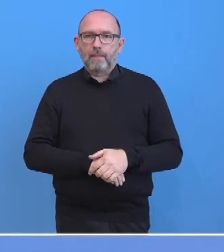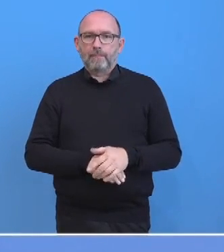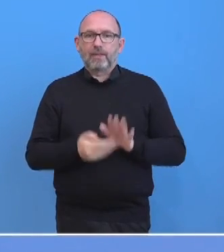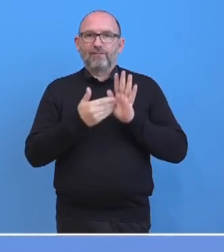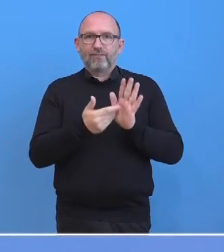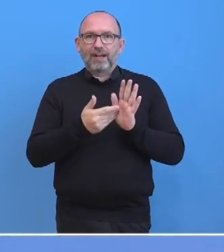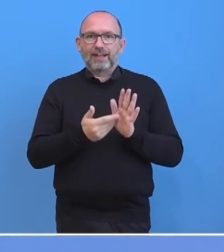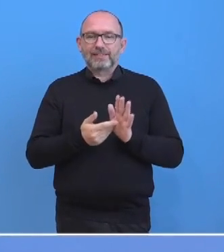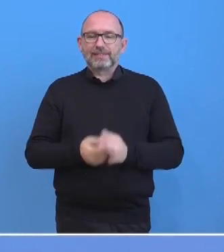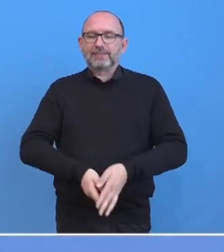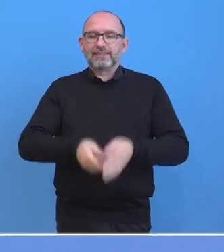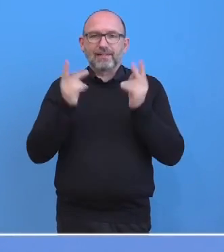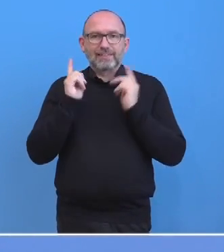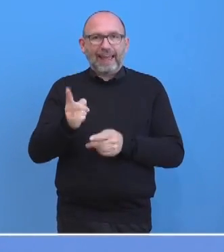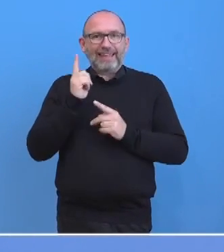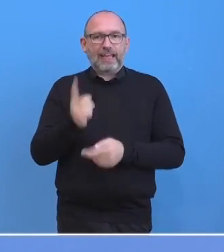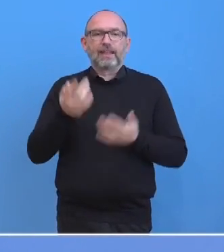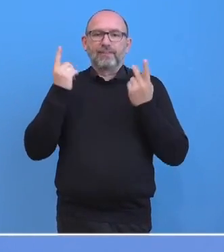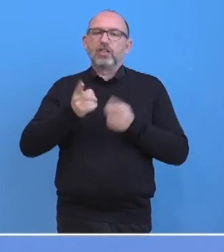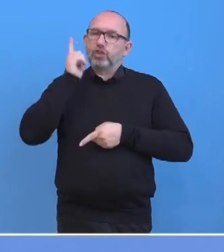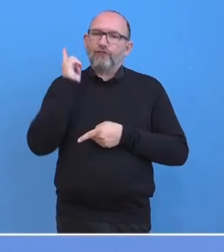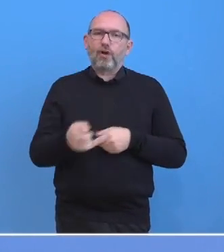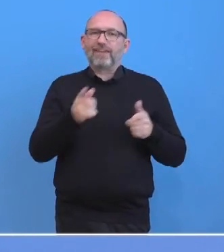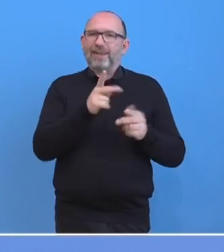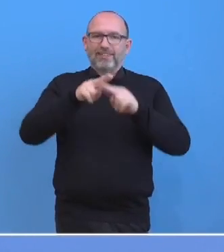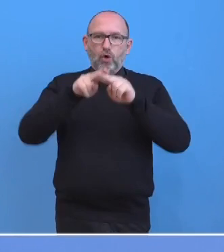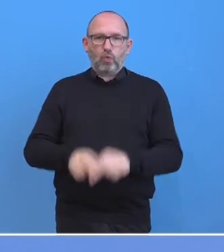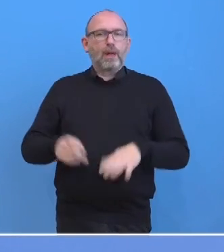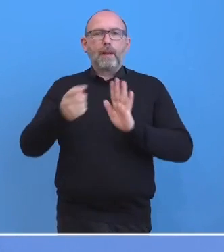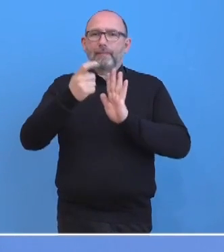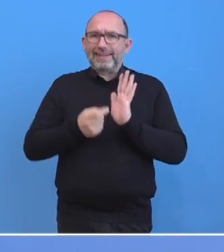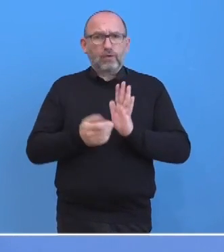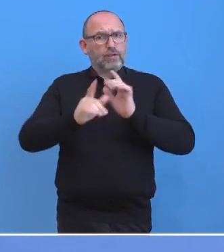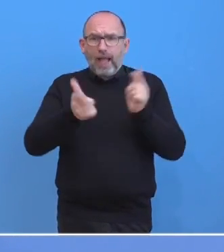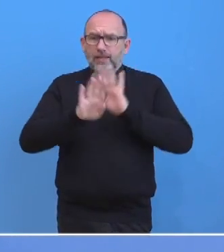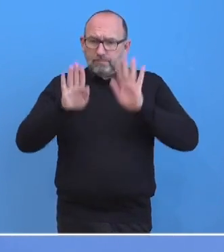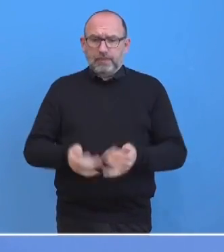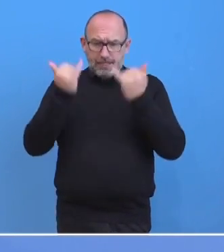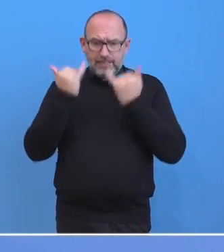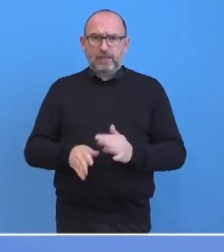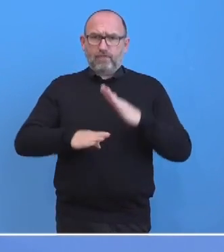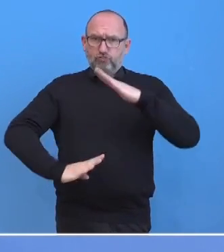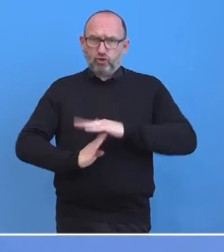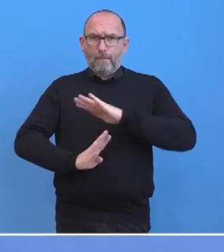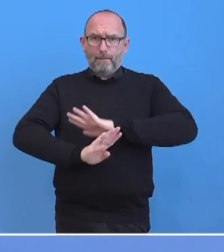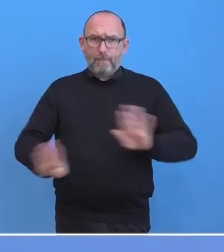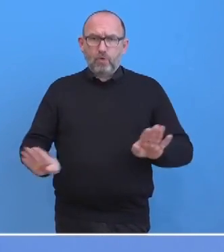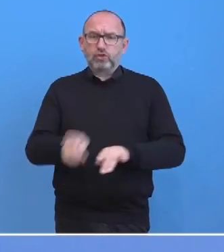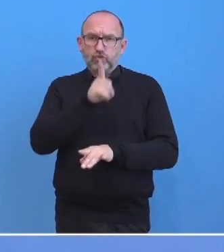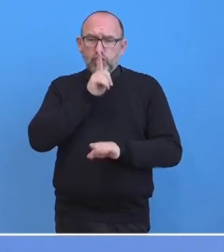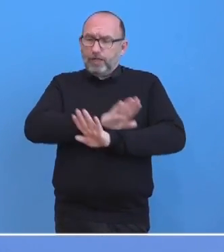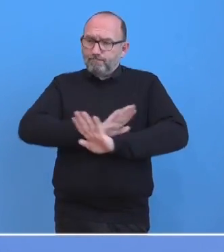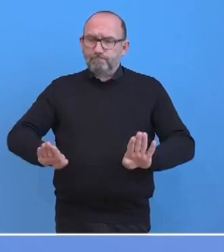ganz dringend darum geht, dass es eine sofortige Waffenruhe ohne Vorbedingungen gibt und dann einen sofortigen Waffenstillstand